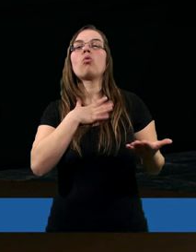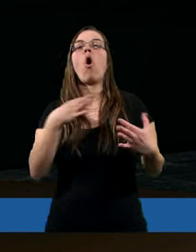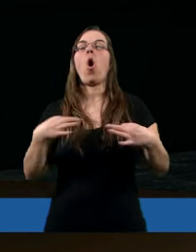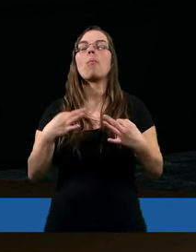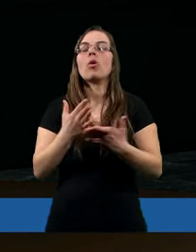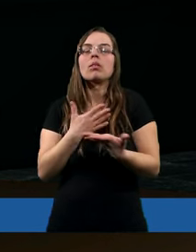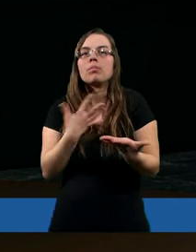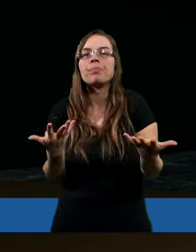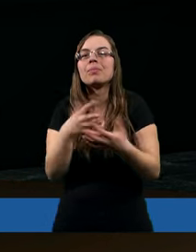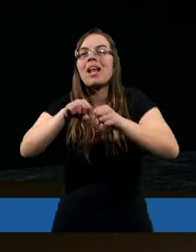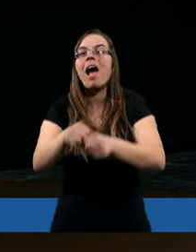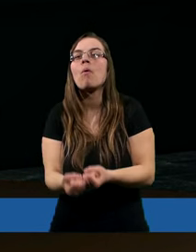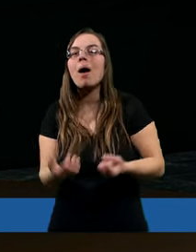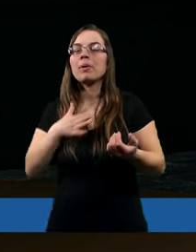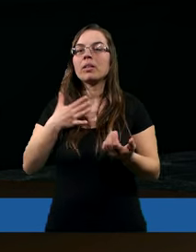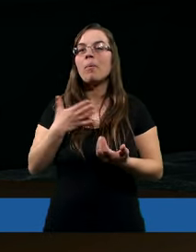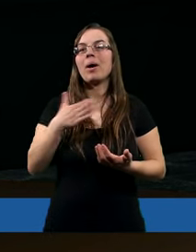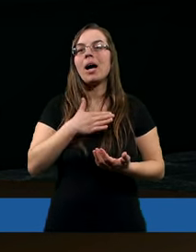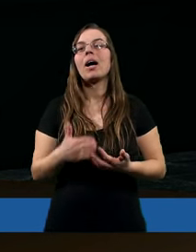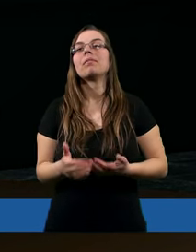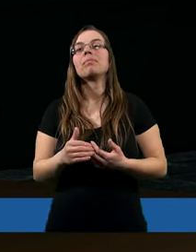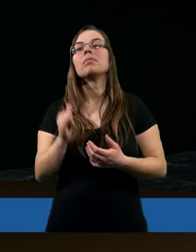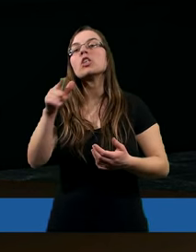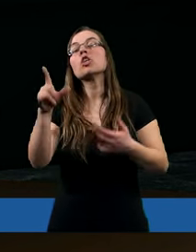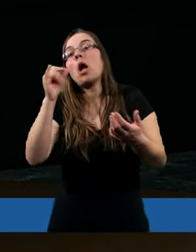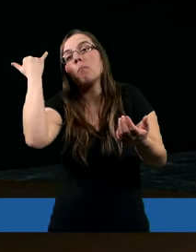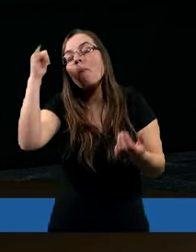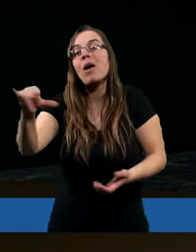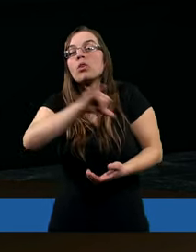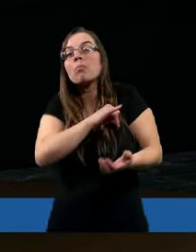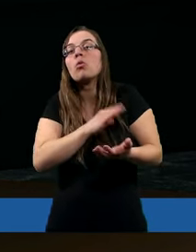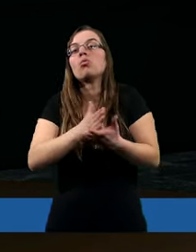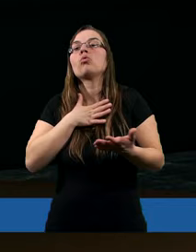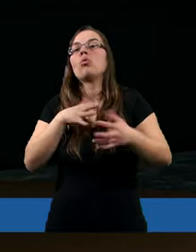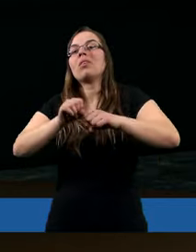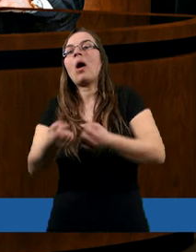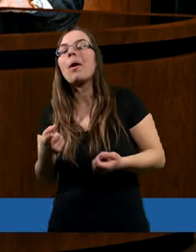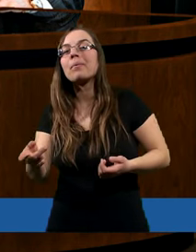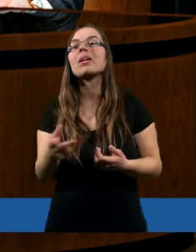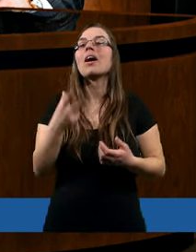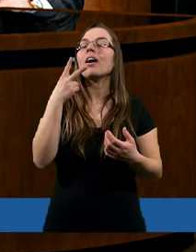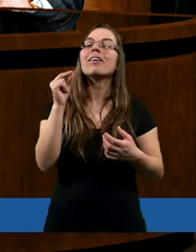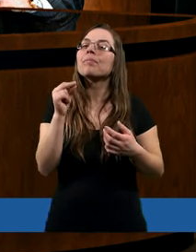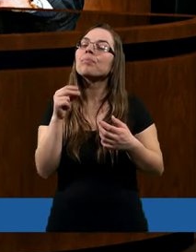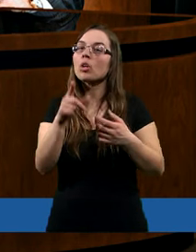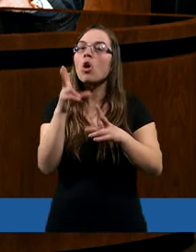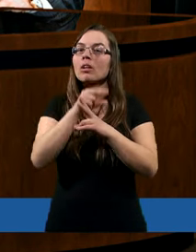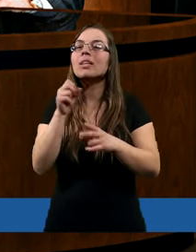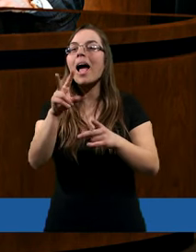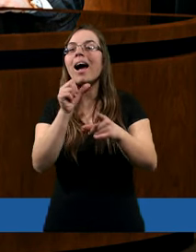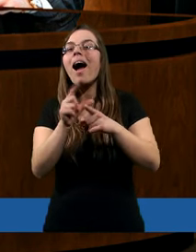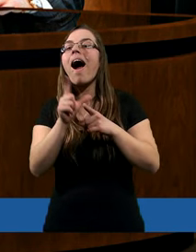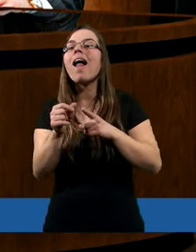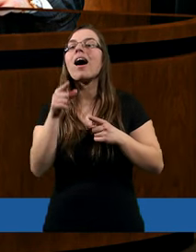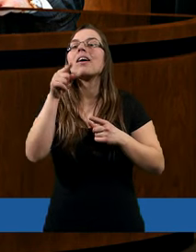znaczy, że już chyba przyszła kryska na matyska, popełniłam ten grzech, tak? Tak. Nie, dobrze, dobrze, że mówisz